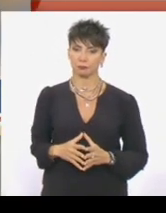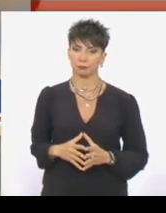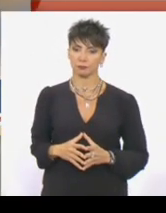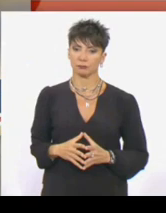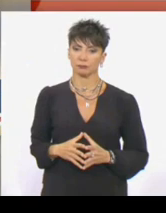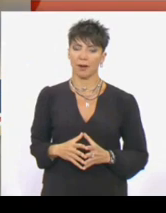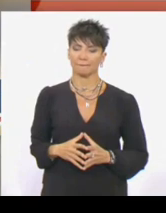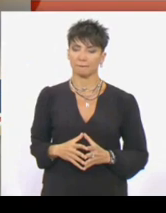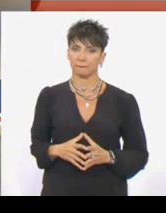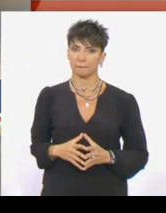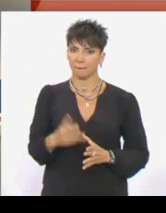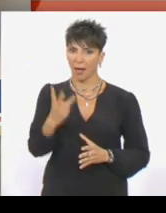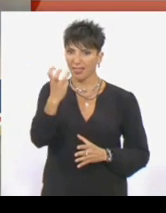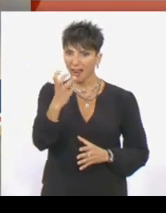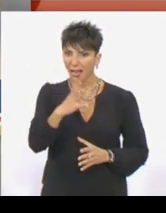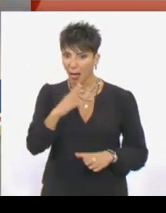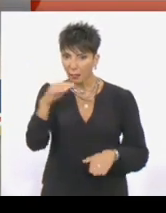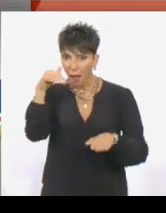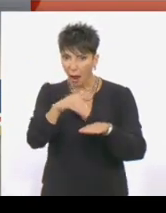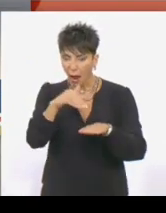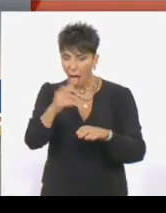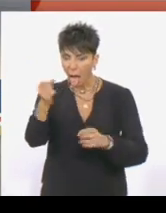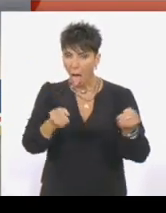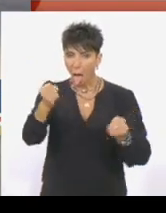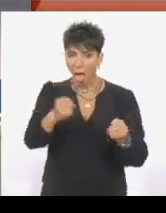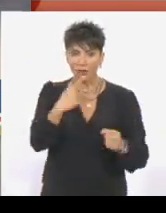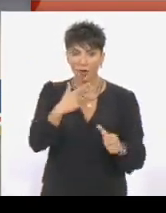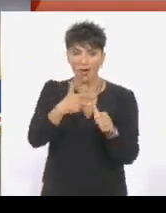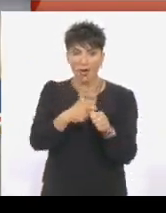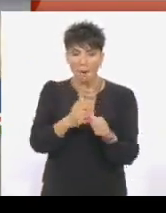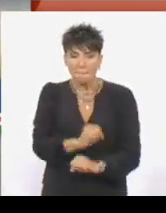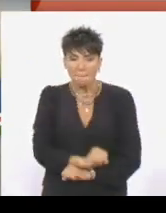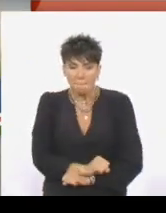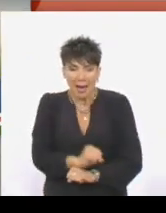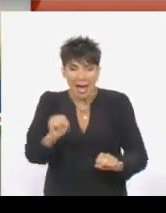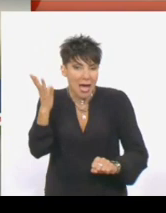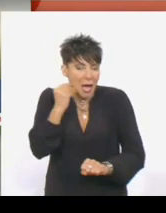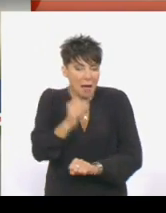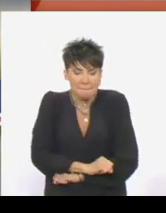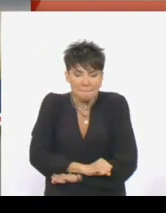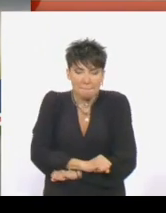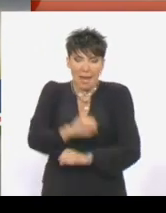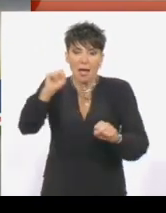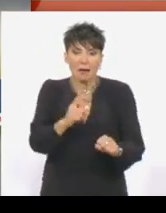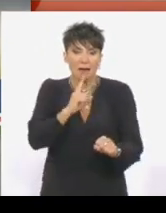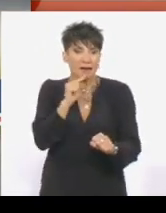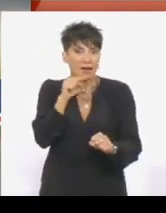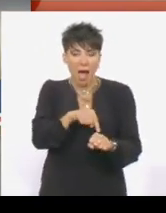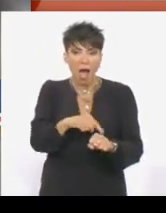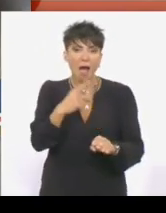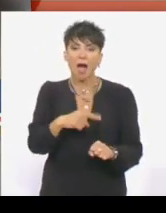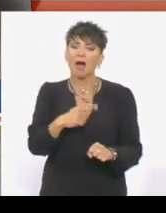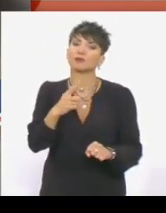Νίκο, οι 30 επιβάτες και οδηγός του λεωφορείου του ΚΤΕΛ, που εκτελεί δρομολόγιο του Οργανισμού Αστικών